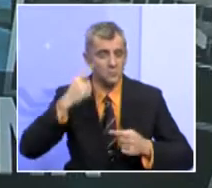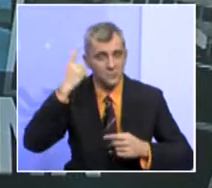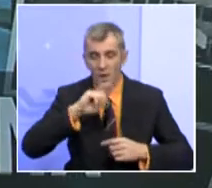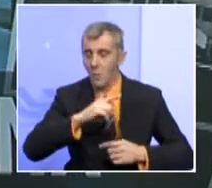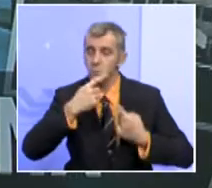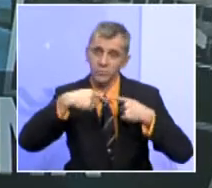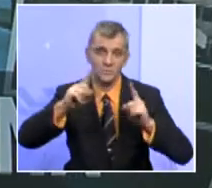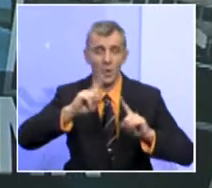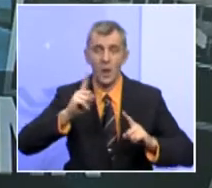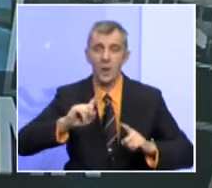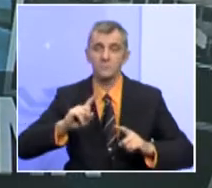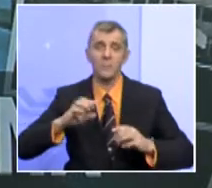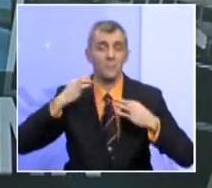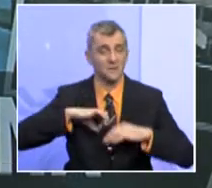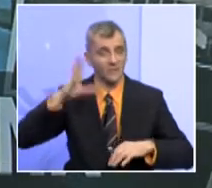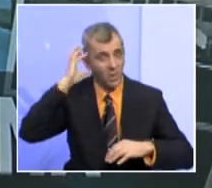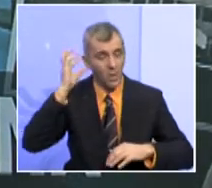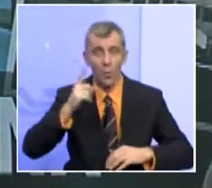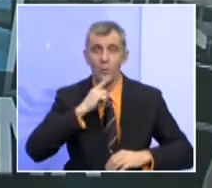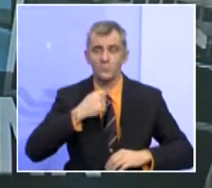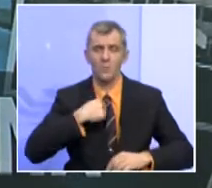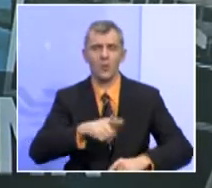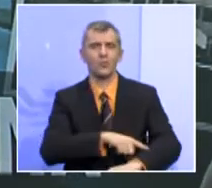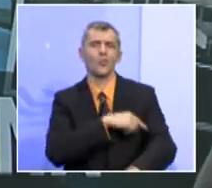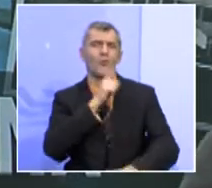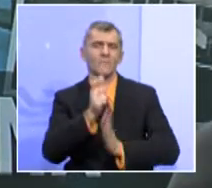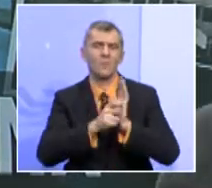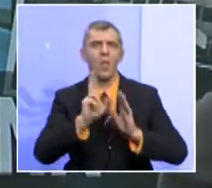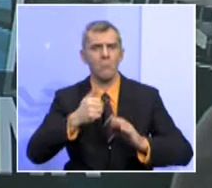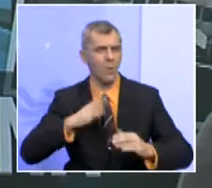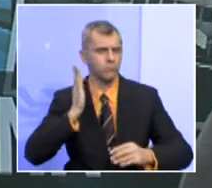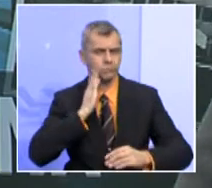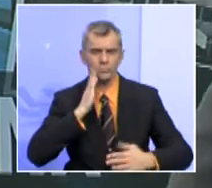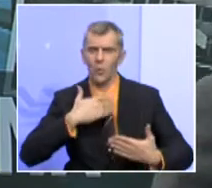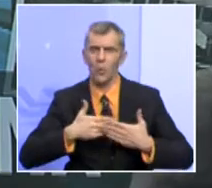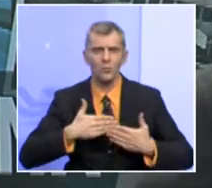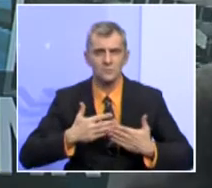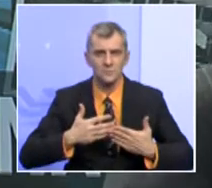predsjedniku vlade, s kojim sam dugo vremena imao korektne odnose.